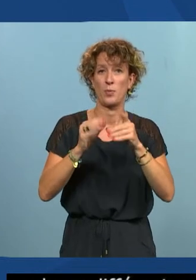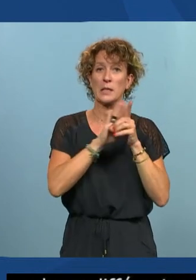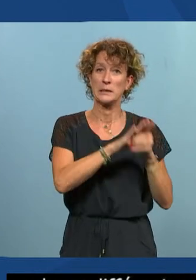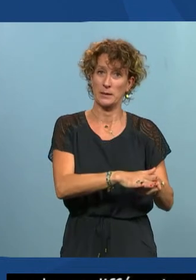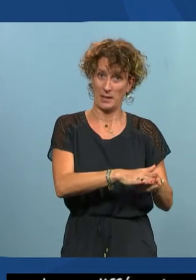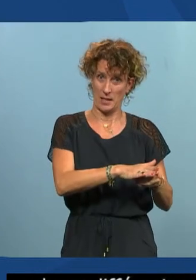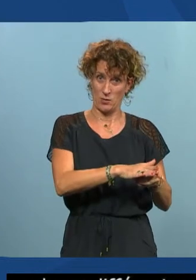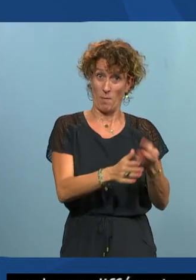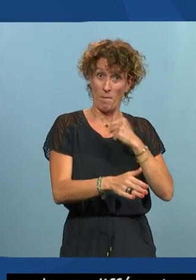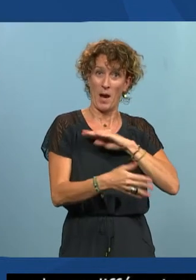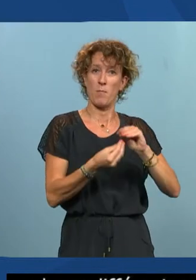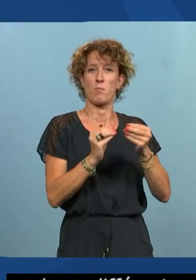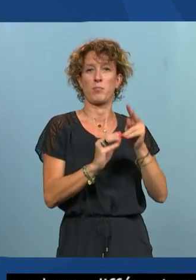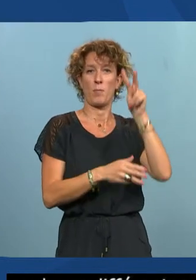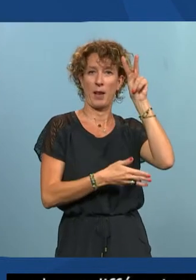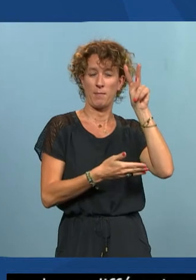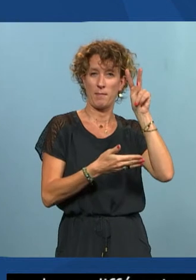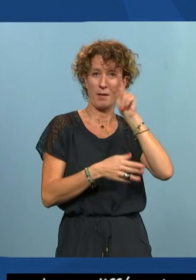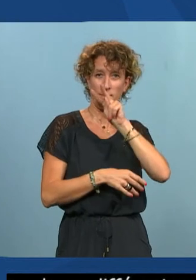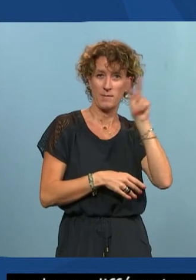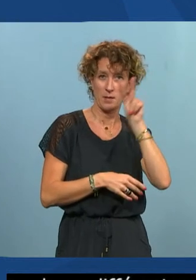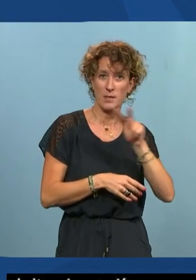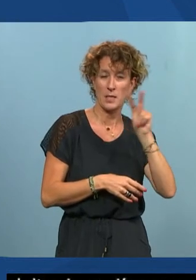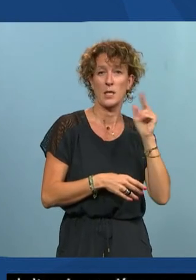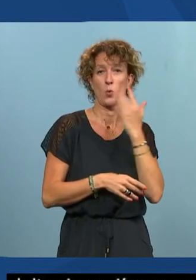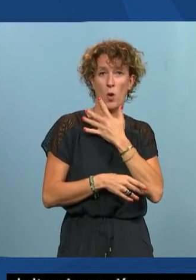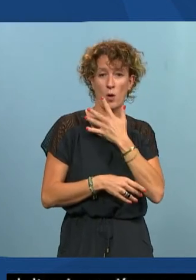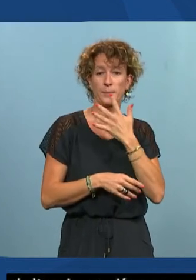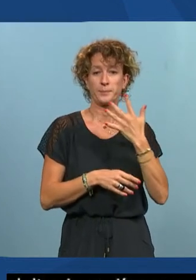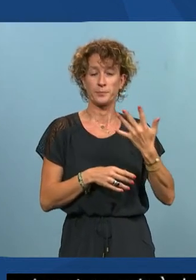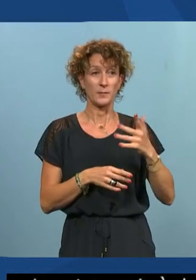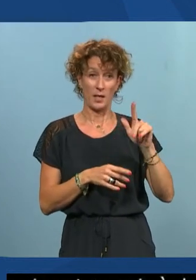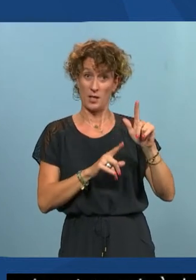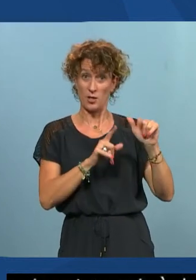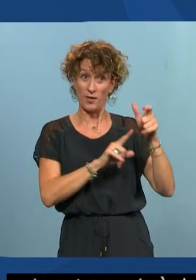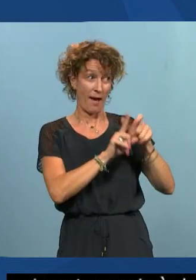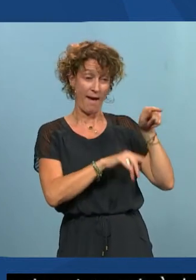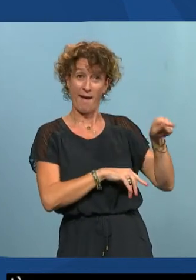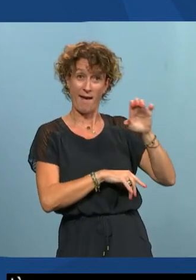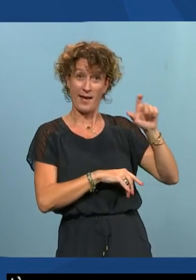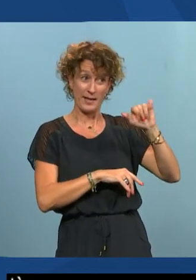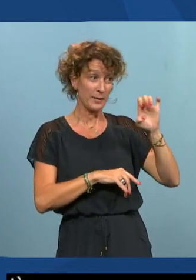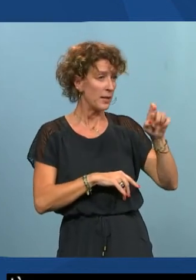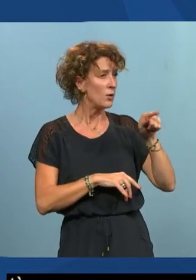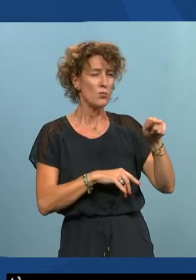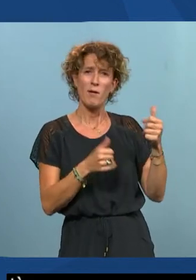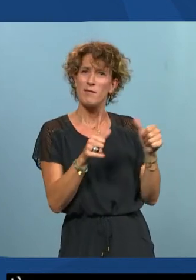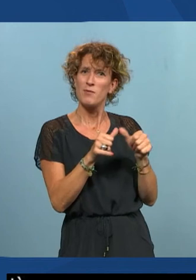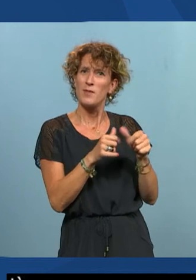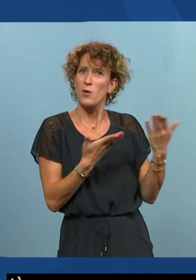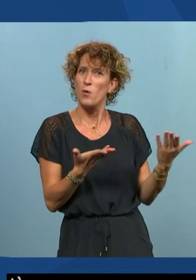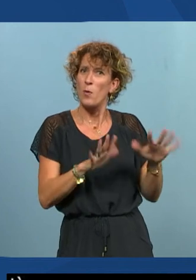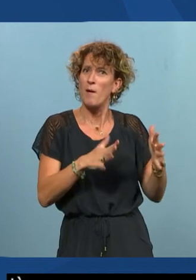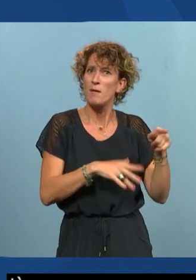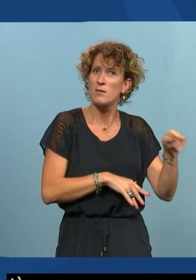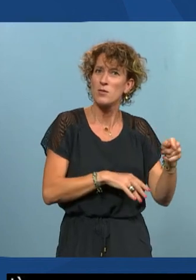couleur ces personnes-là il y en a un avec nous il dit donc comment tu faisais pendant la